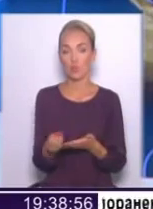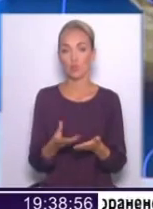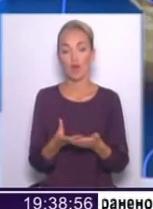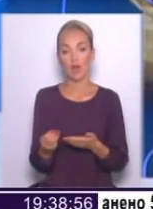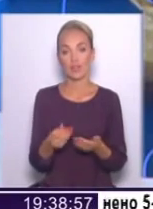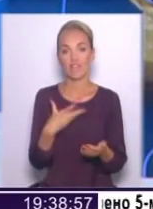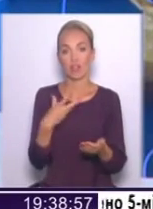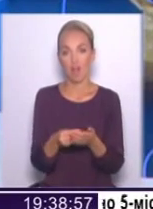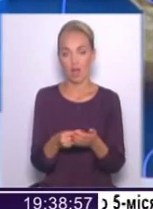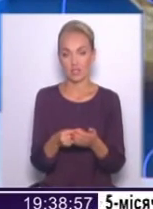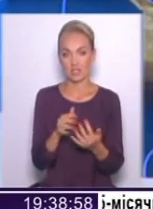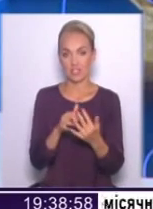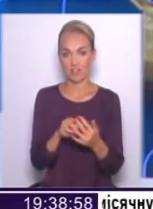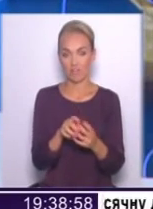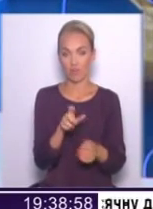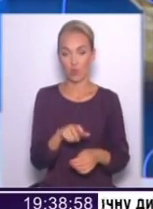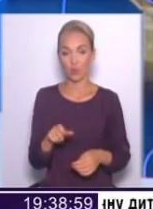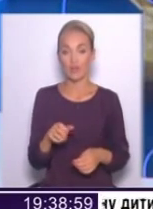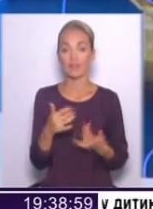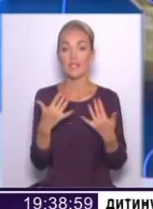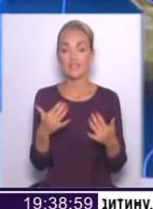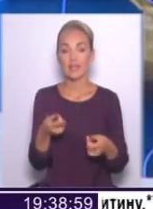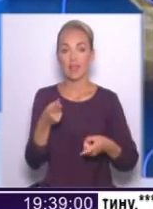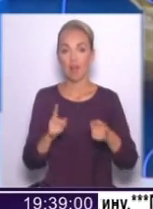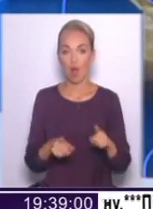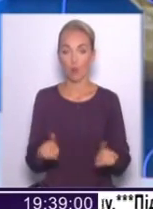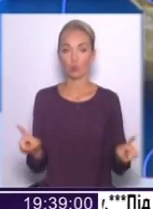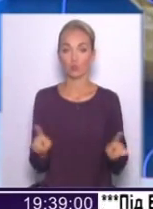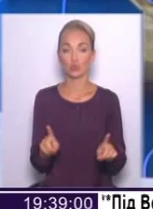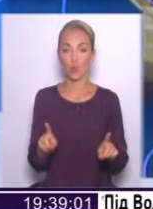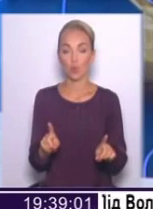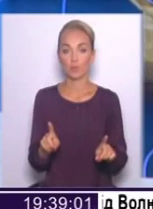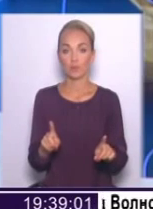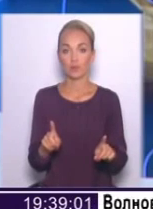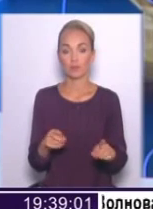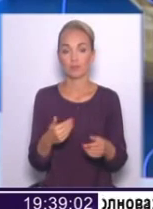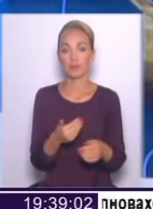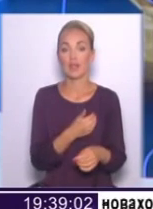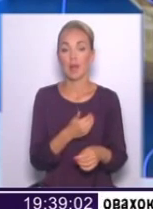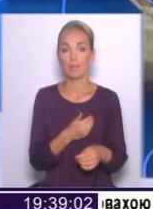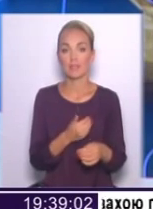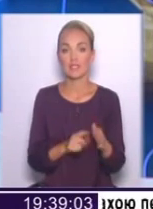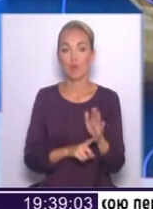власне фронт. Наскільки реально, що, принаймні, запустяться зараз процеси